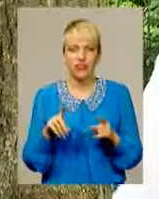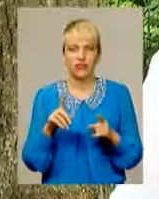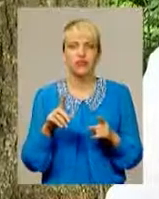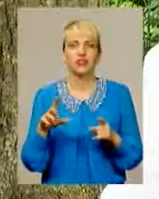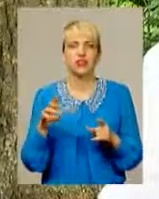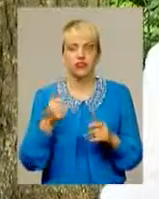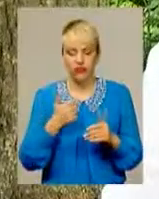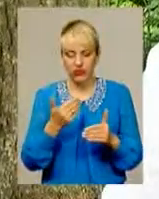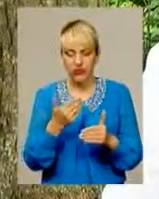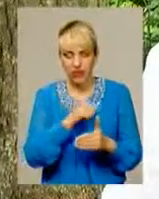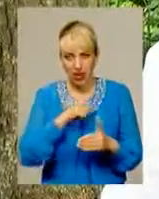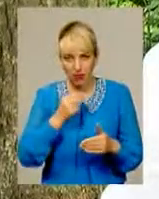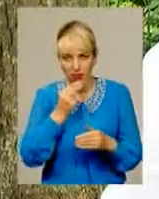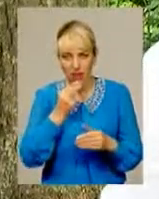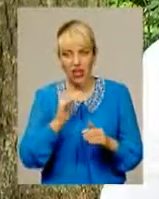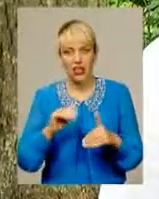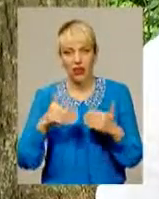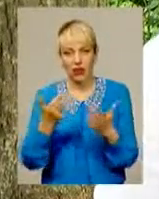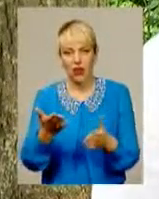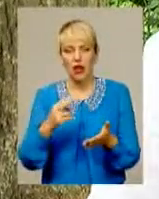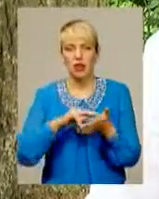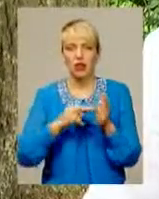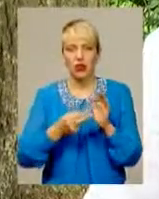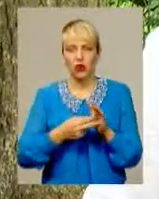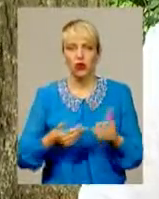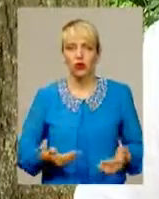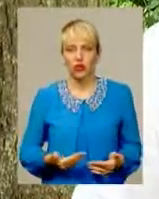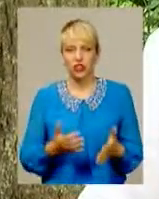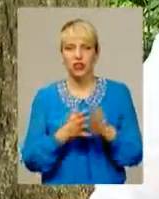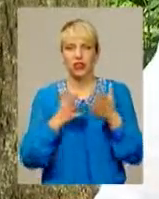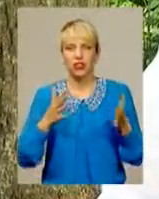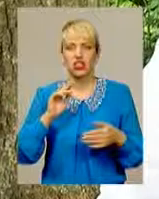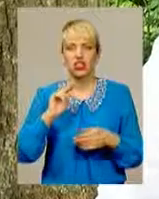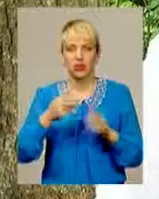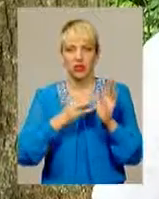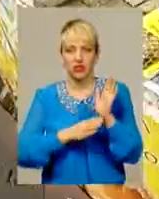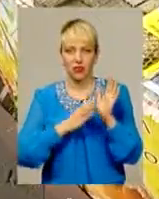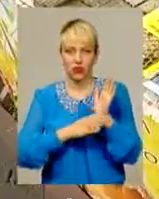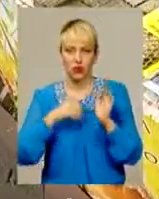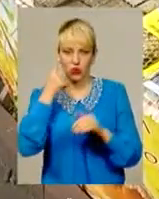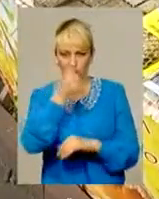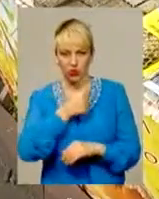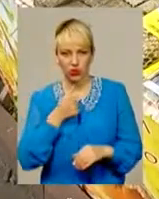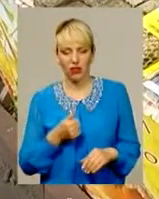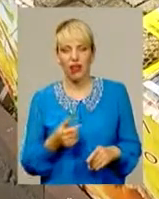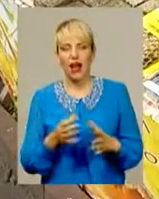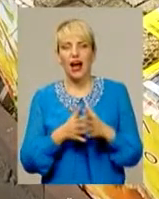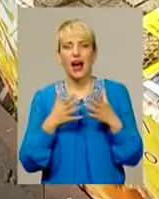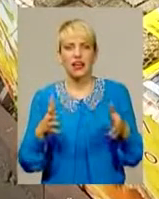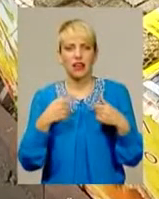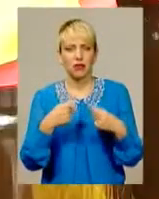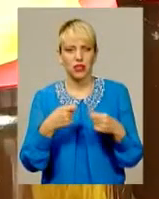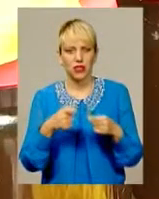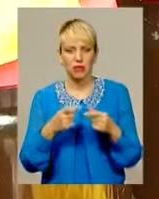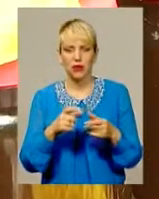рекомендую їх, і планую прожити більше, ніж 90 років. А як Бог дасть. Та найбільше краму на ярмарок